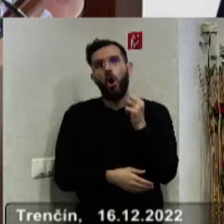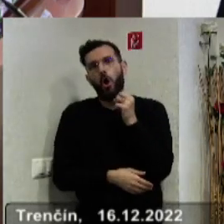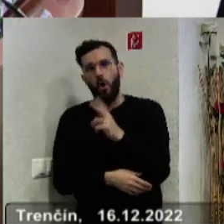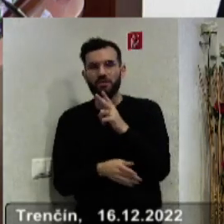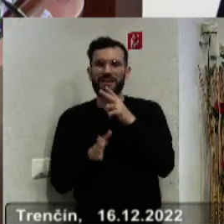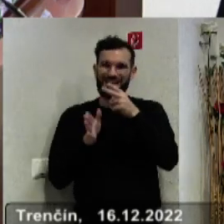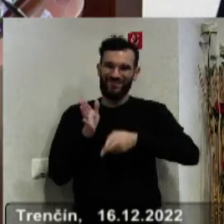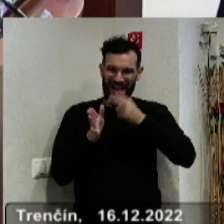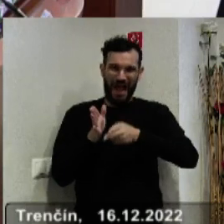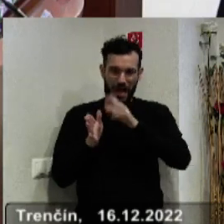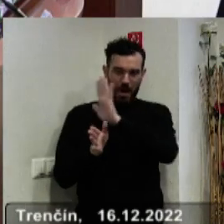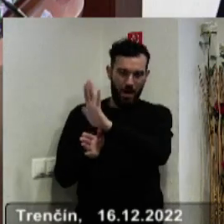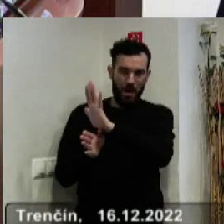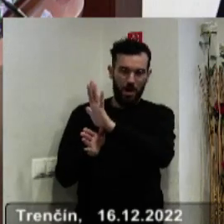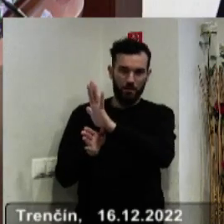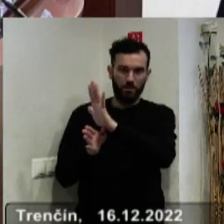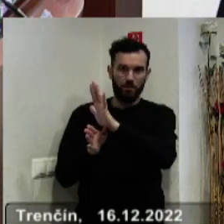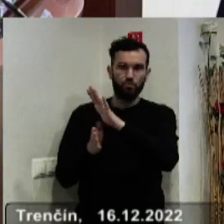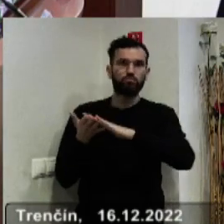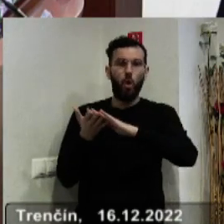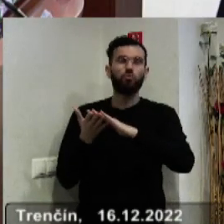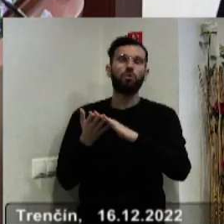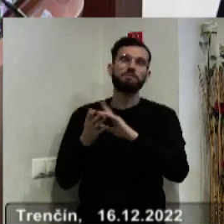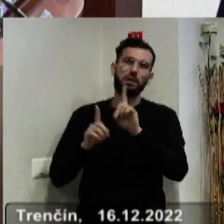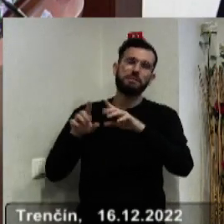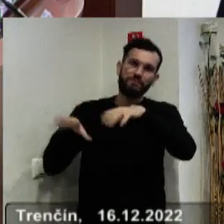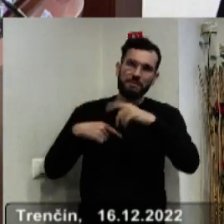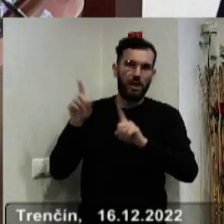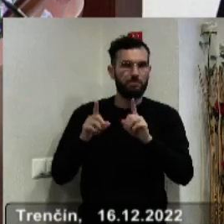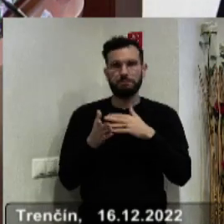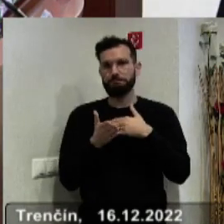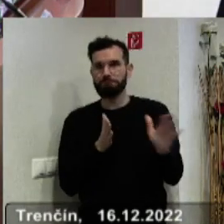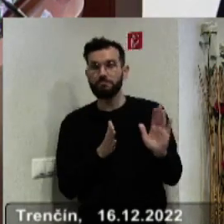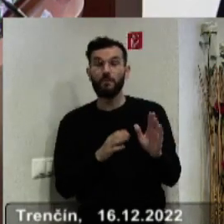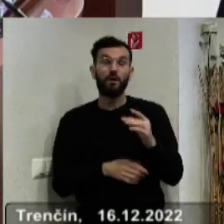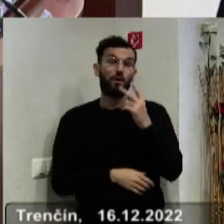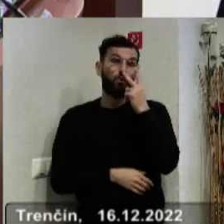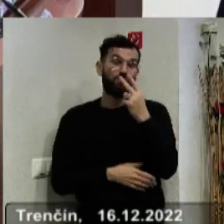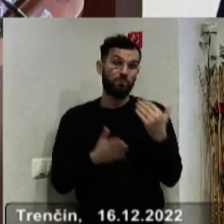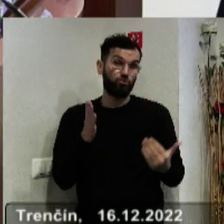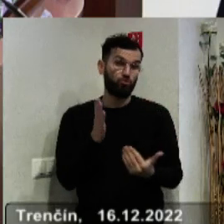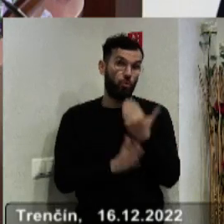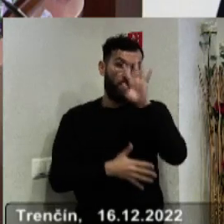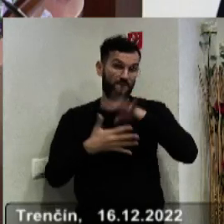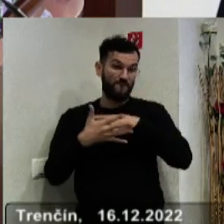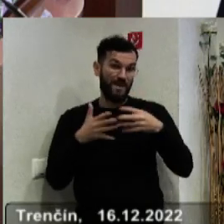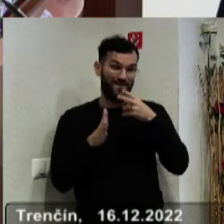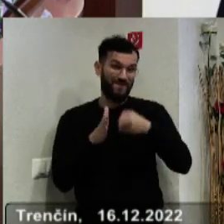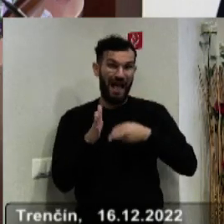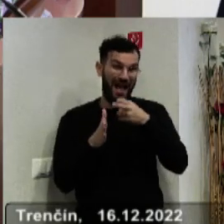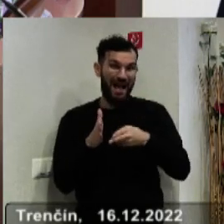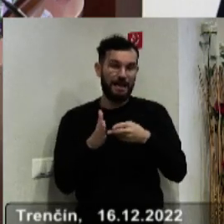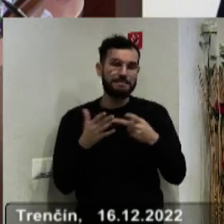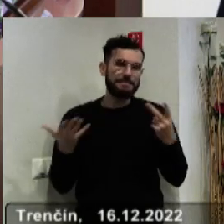Železničnou spoločnosťou Slovensko, niektoré bohužiaľ nie. Uvidíme, ako sa ide tento nový grafikom vlákovej dopravy a